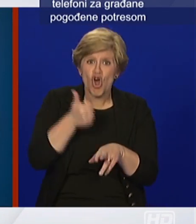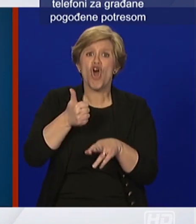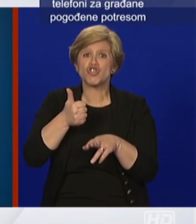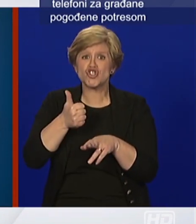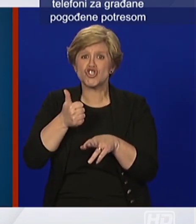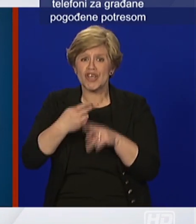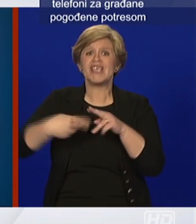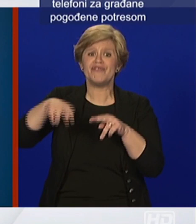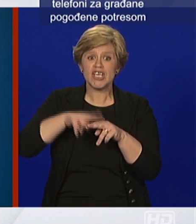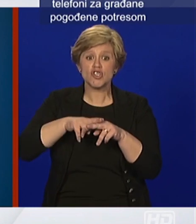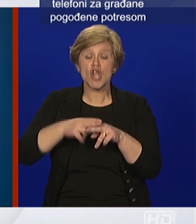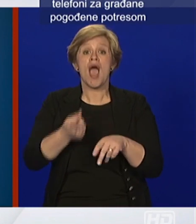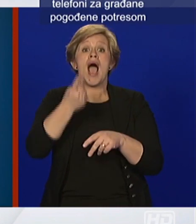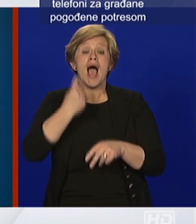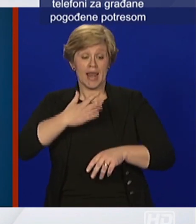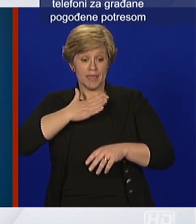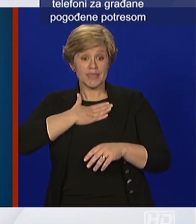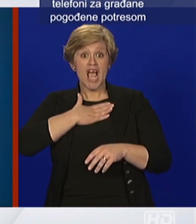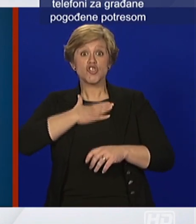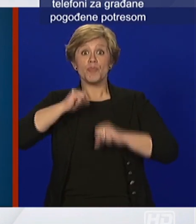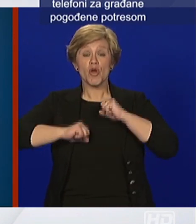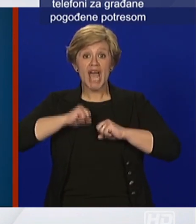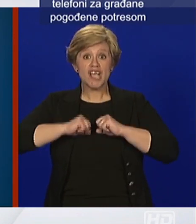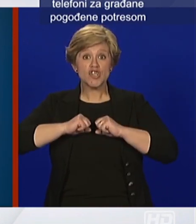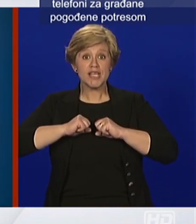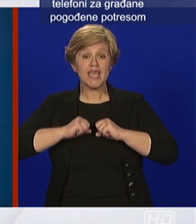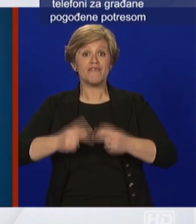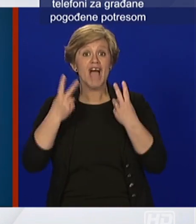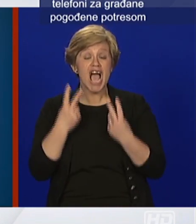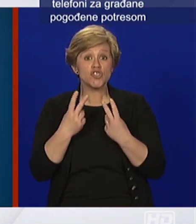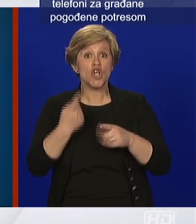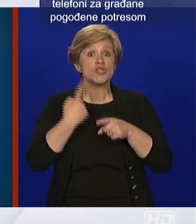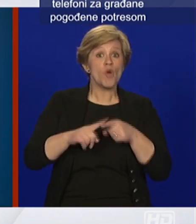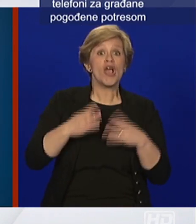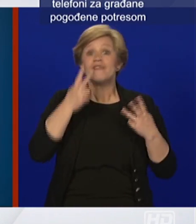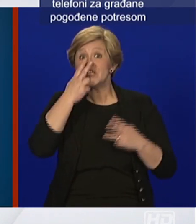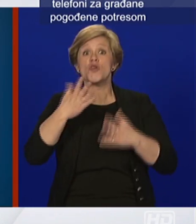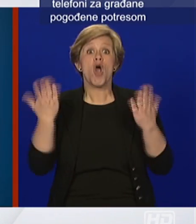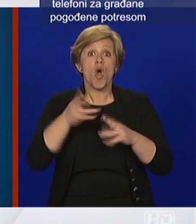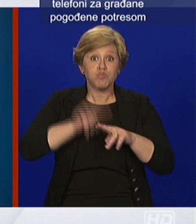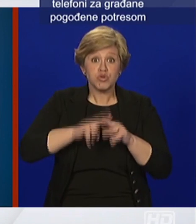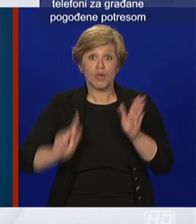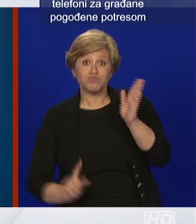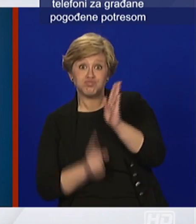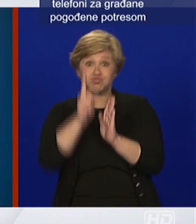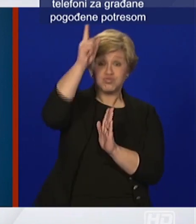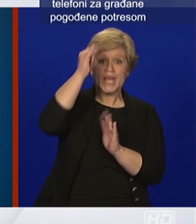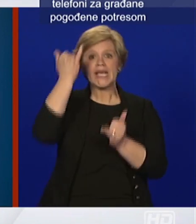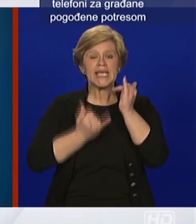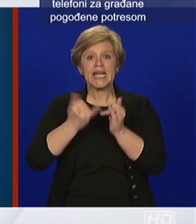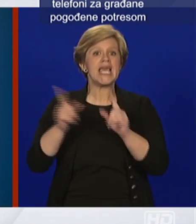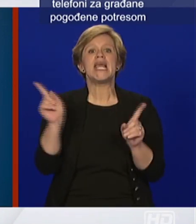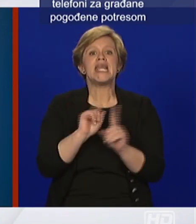ponašanju ovisi koliko će strma biti ta krivulja i svako svoje ponašanje može doprinjeti tome da krivulja ne bude